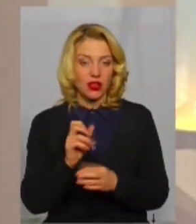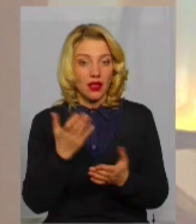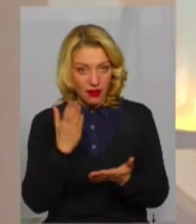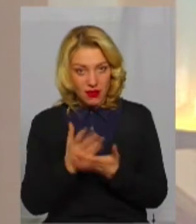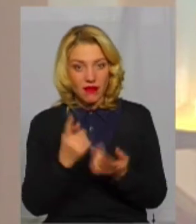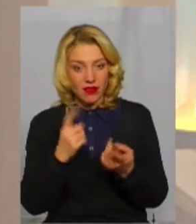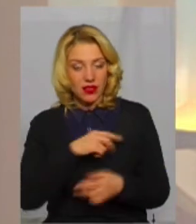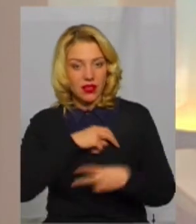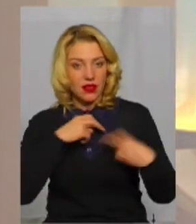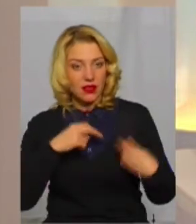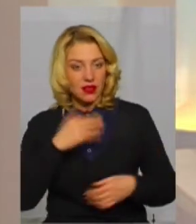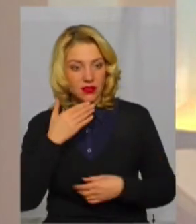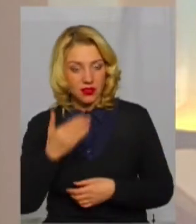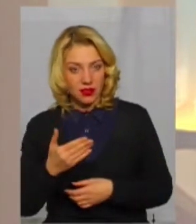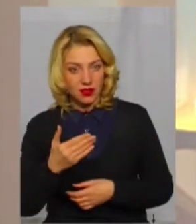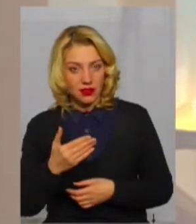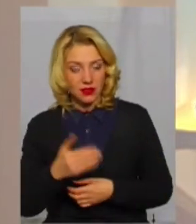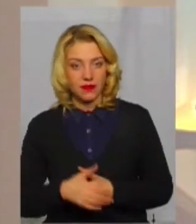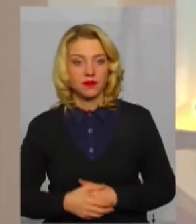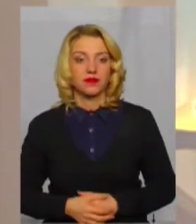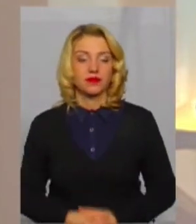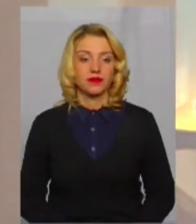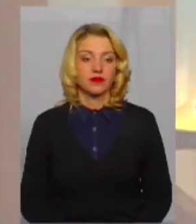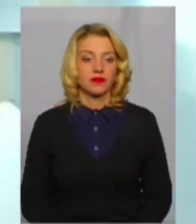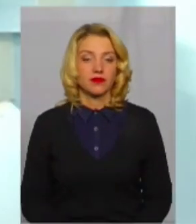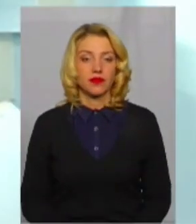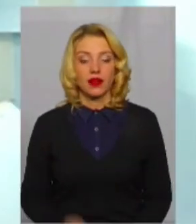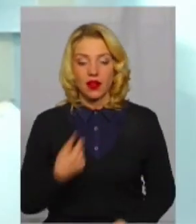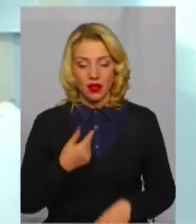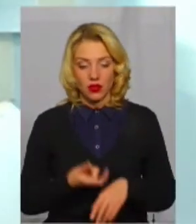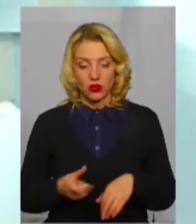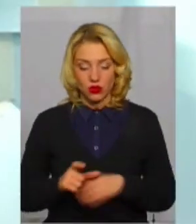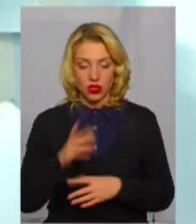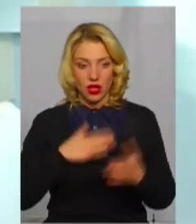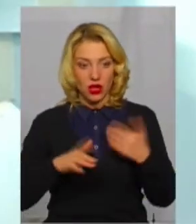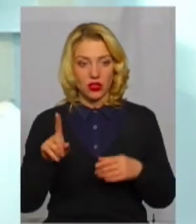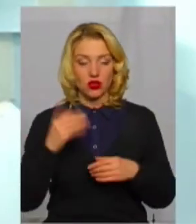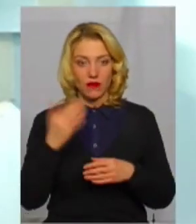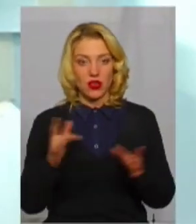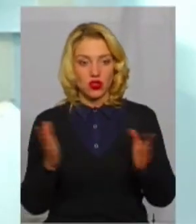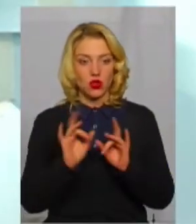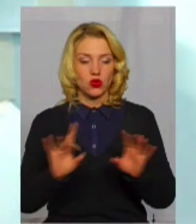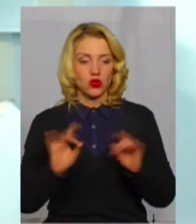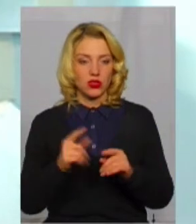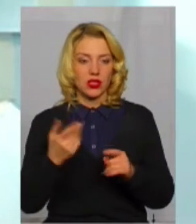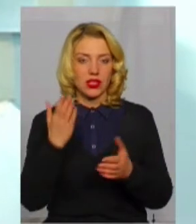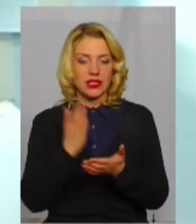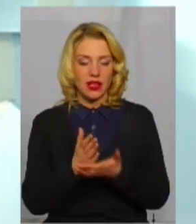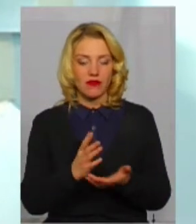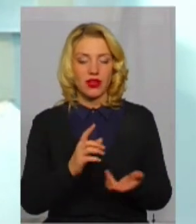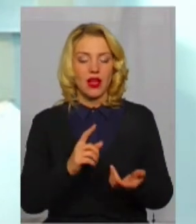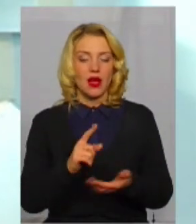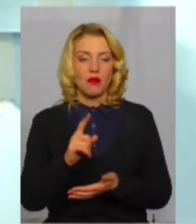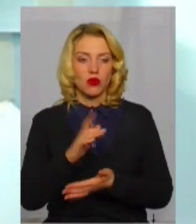ризик великий? Чи то навіть не ризик? Я дуже рада, що, власне, ваш сюжет став десь продовженням